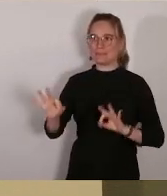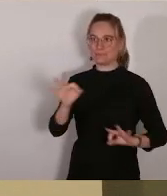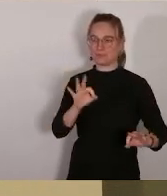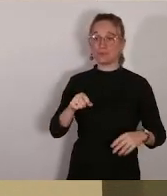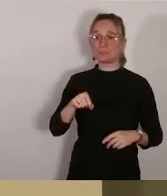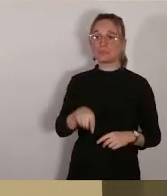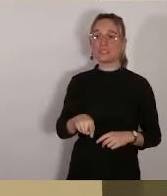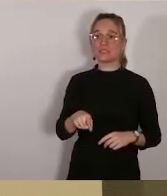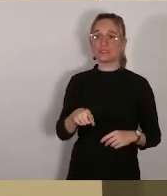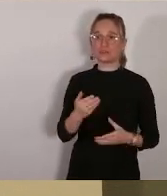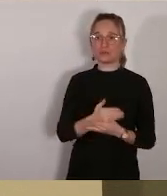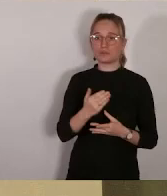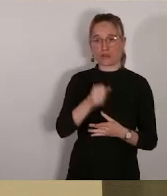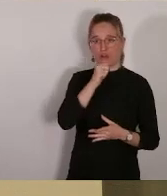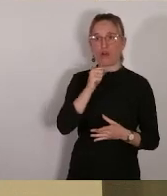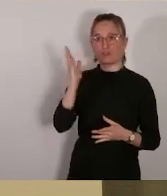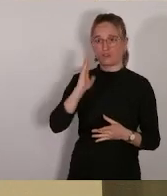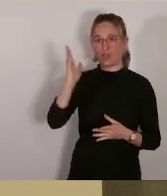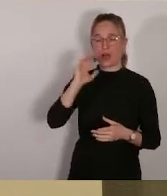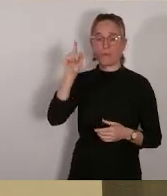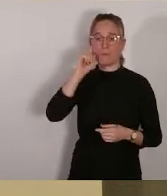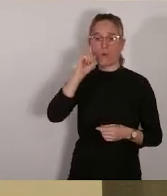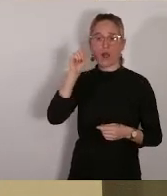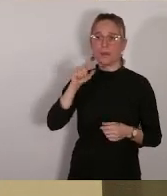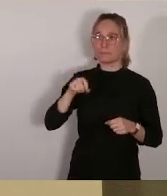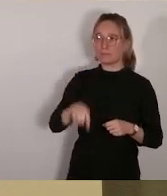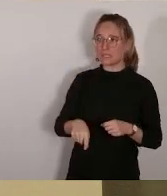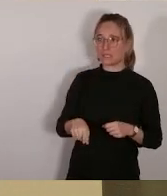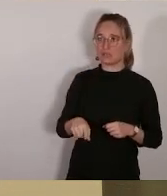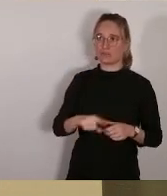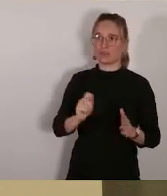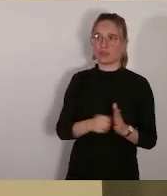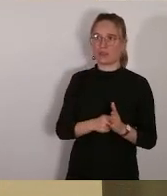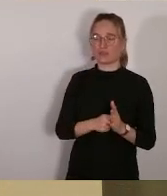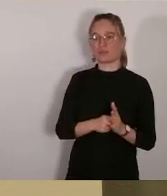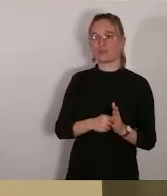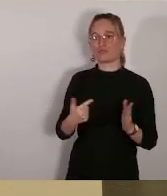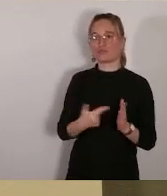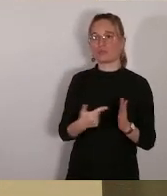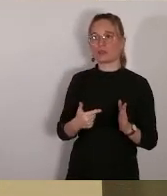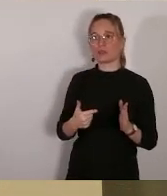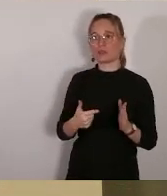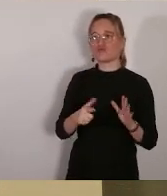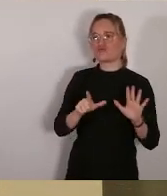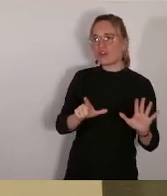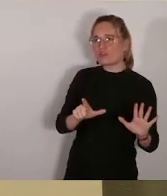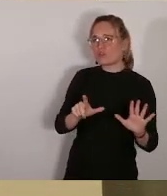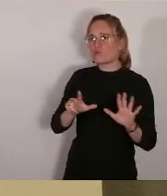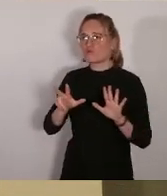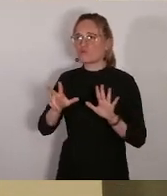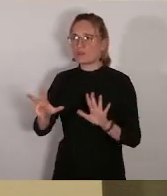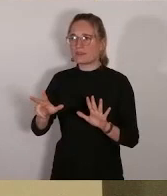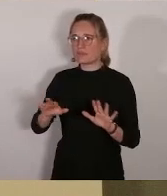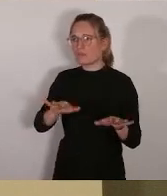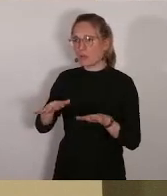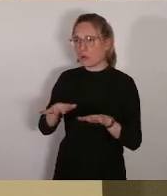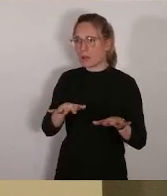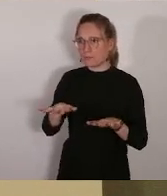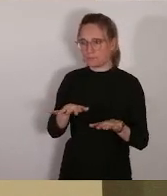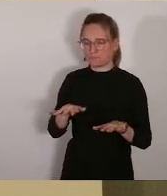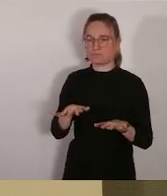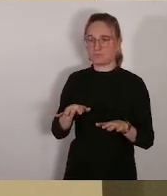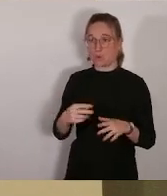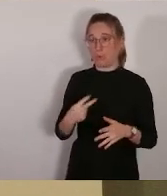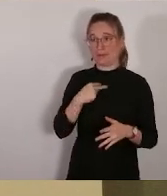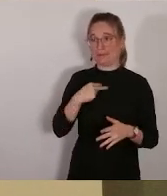c'est une opération qui gâte de 2007-2008 qui était complètement coincée dans les méandres de la